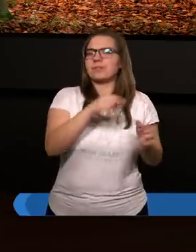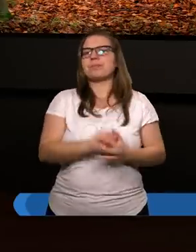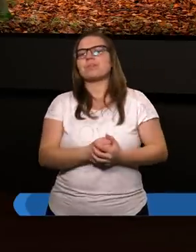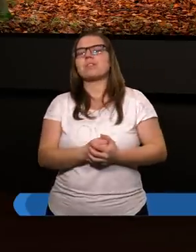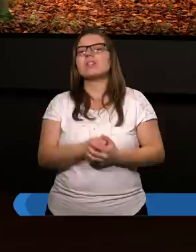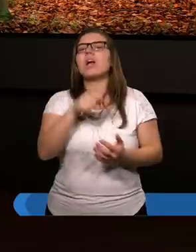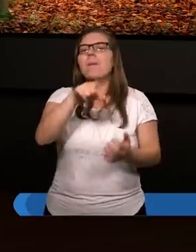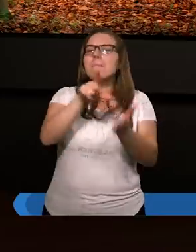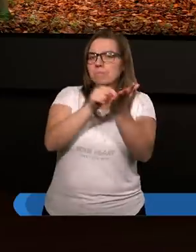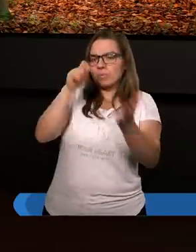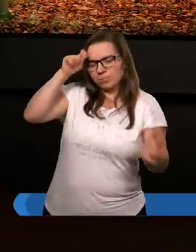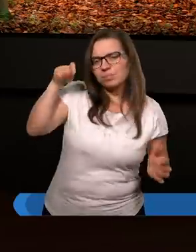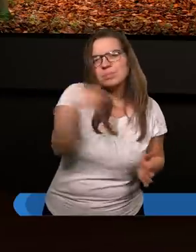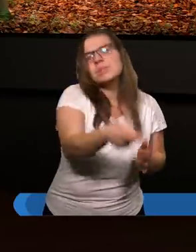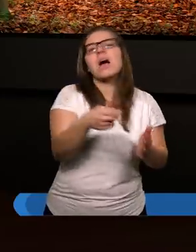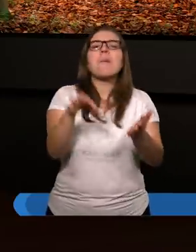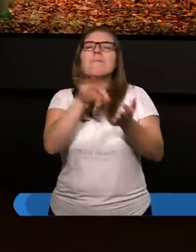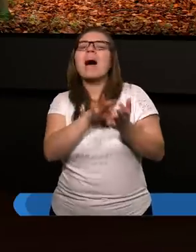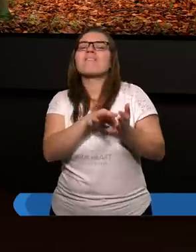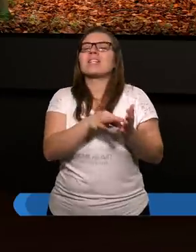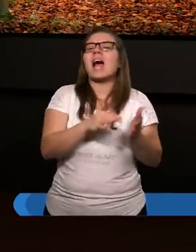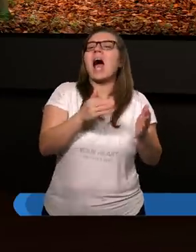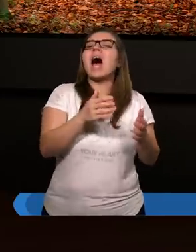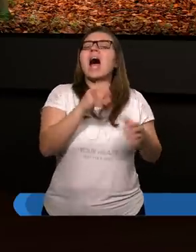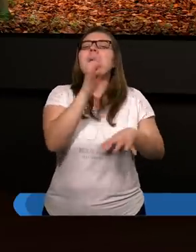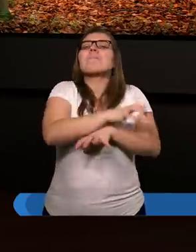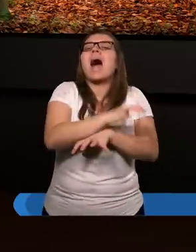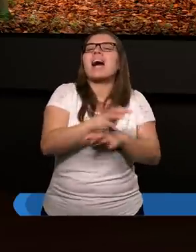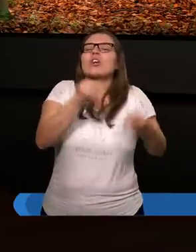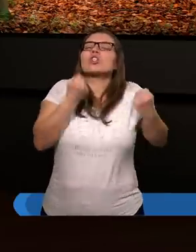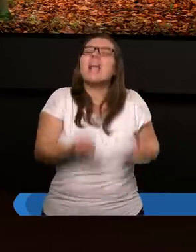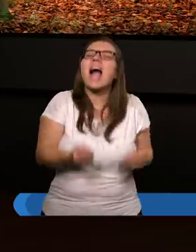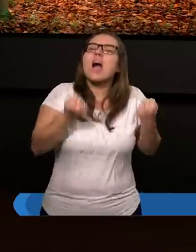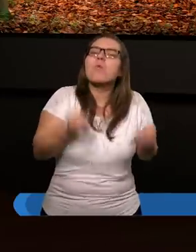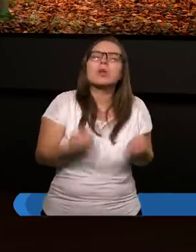Piotr to nazwał pewnym takim bagażem, którego nie mogli unieść.